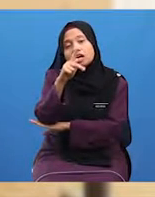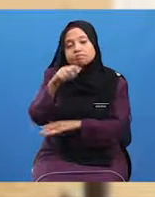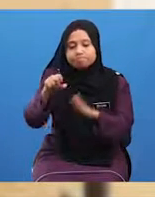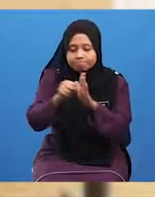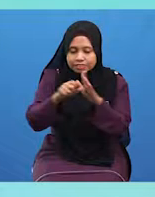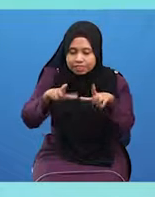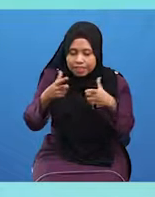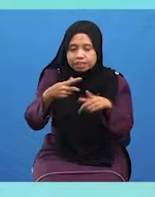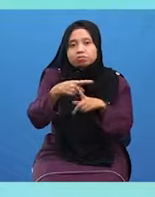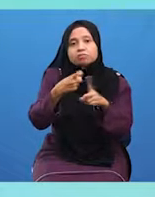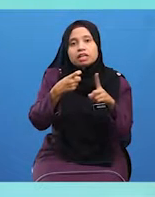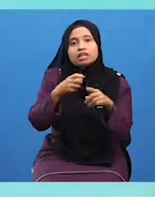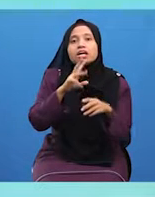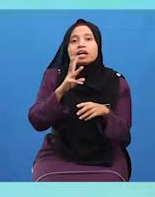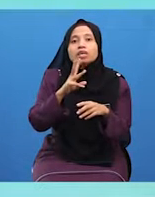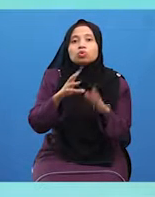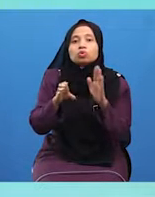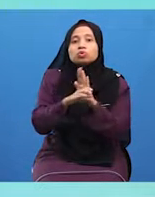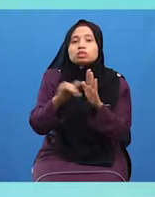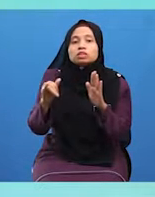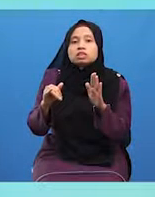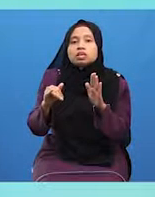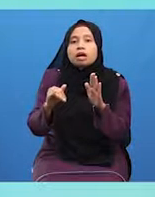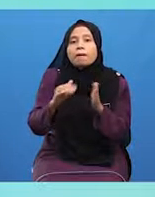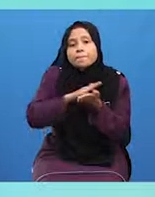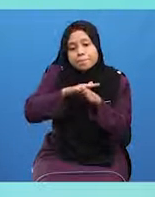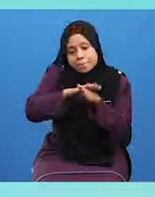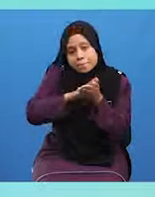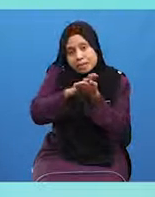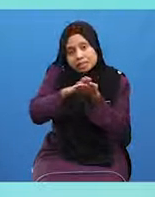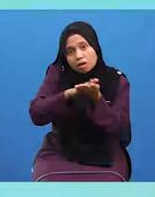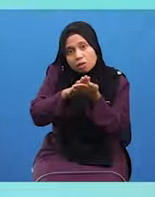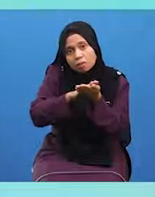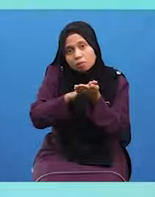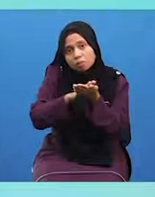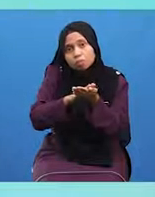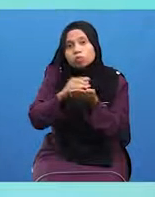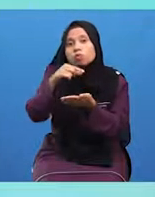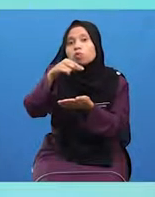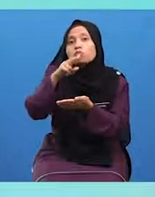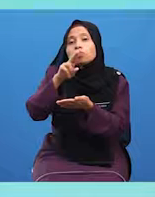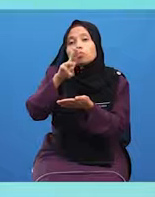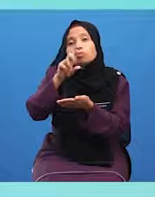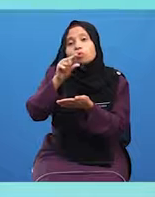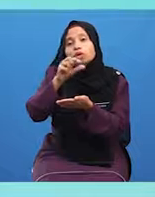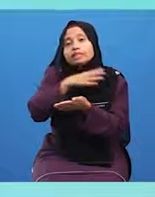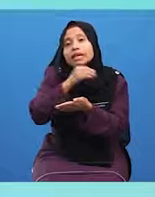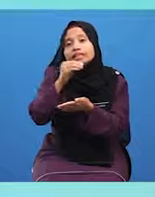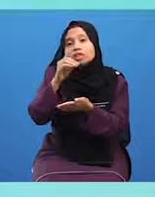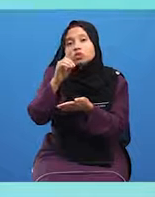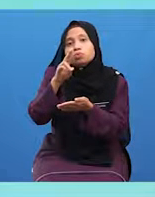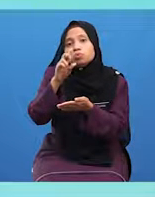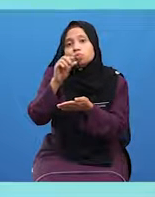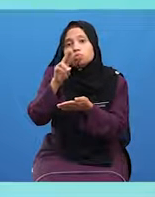daripada air Iaitu Menyapu kubol Dan dubol Dengan menggunakan Benda kesat